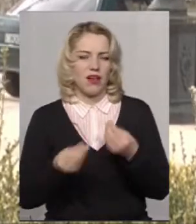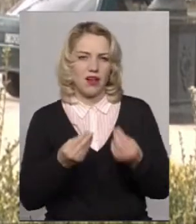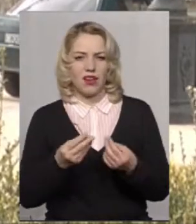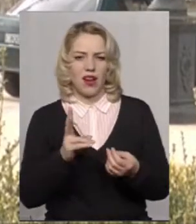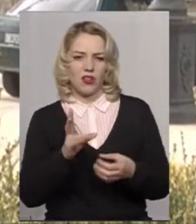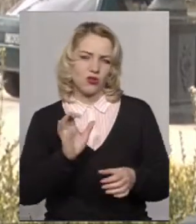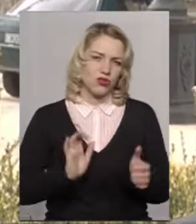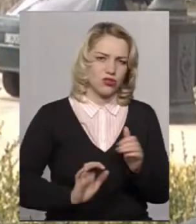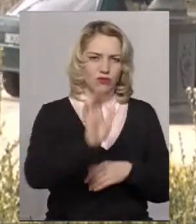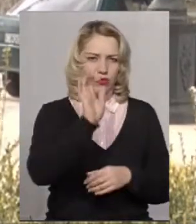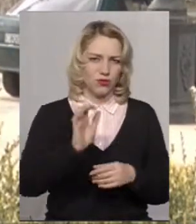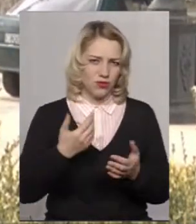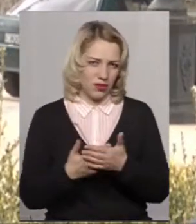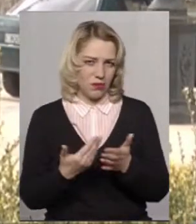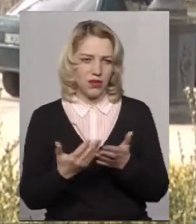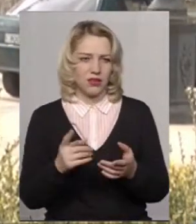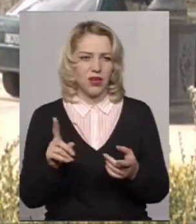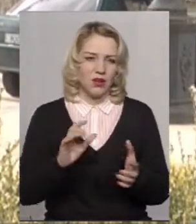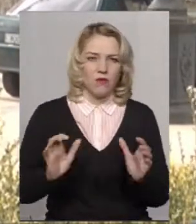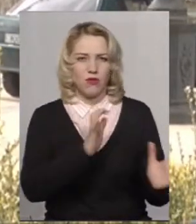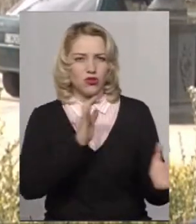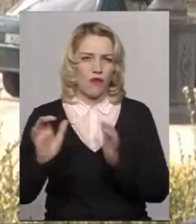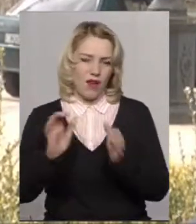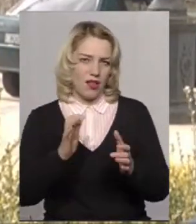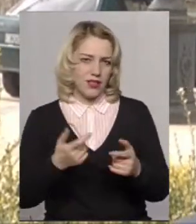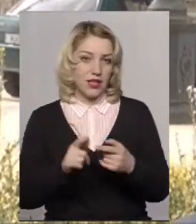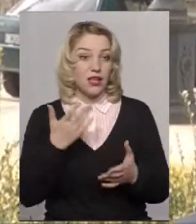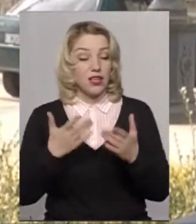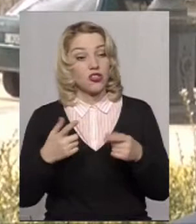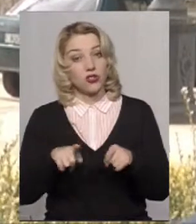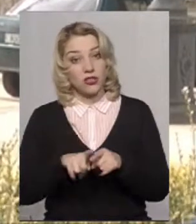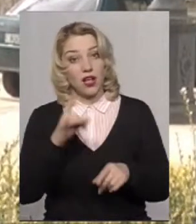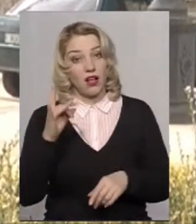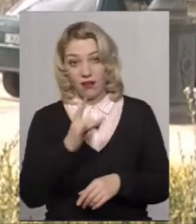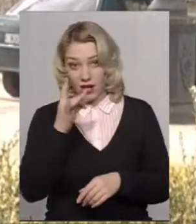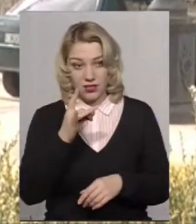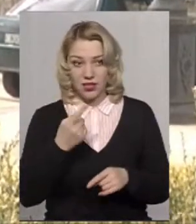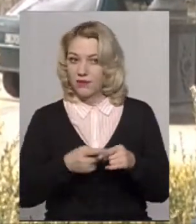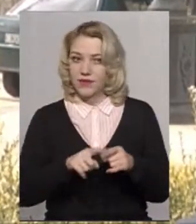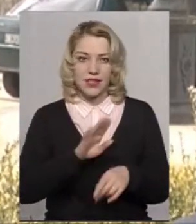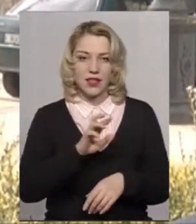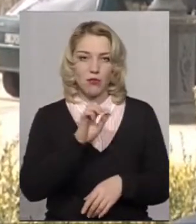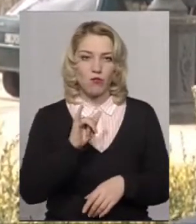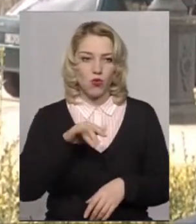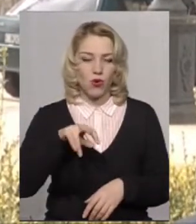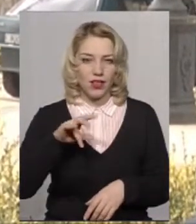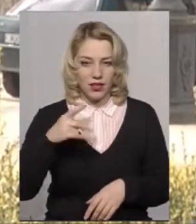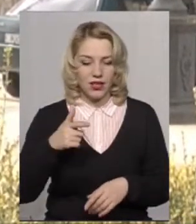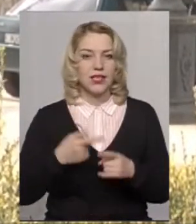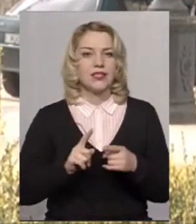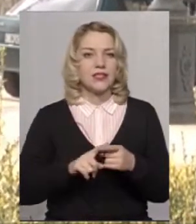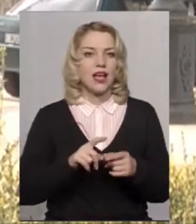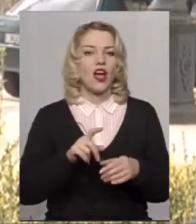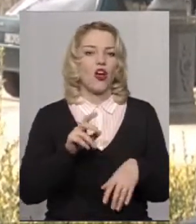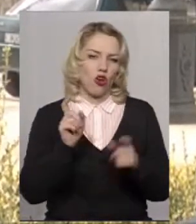зіштовхнувся, і так ніби там ще поштовхалися. Тобто, якщо це відбувається разово, це не є булінг. Це є конфлікт, так. Тобто,